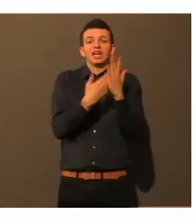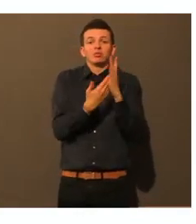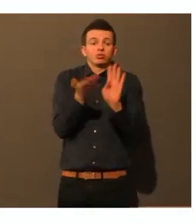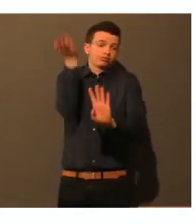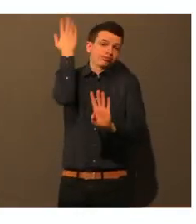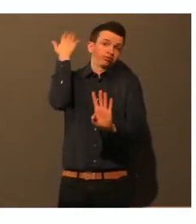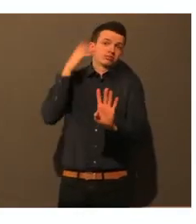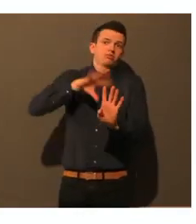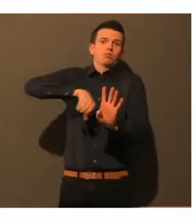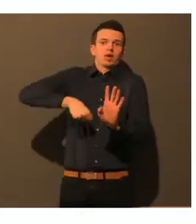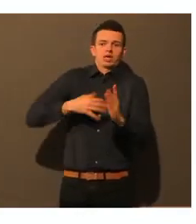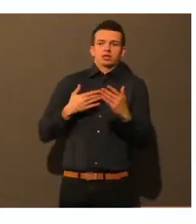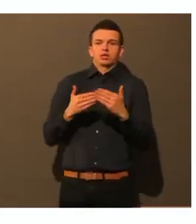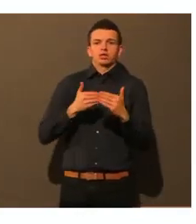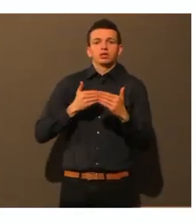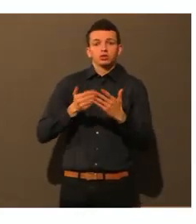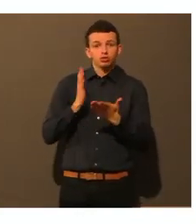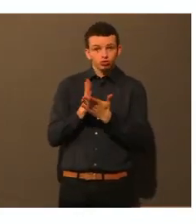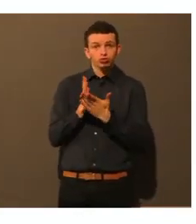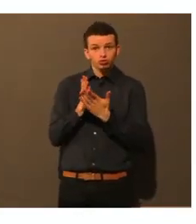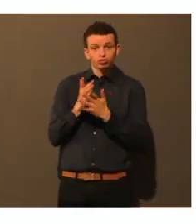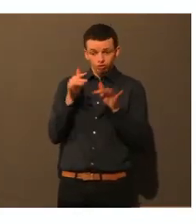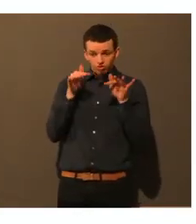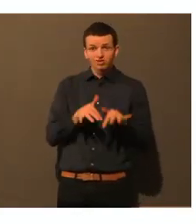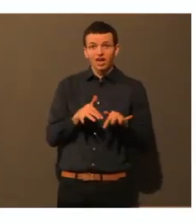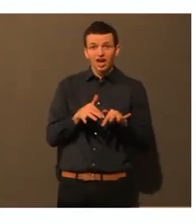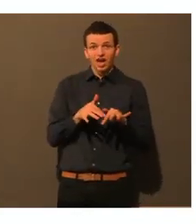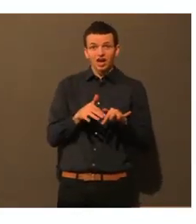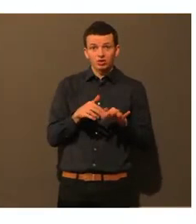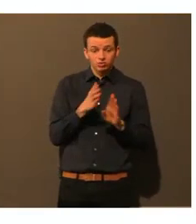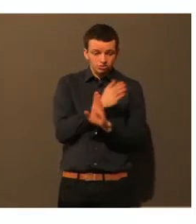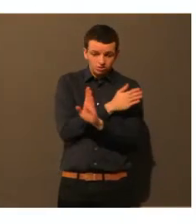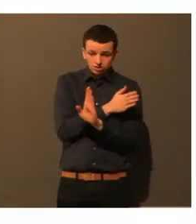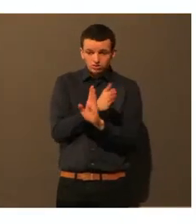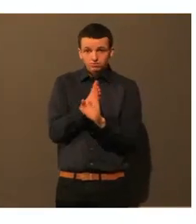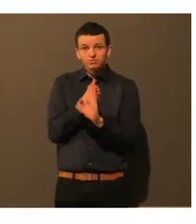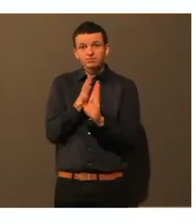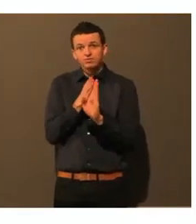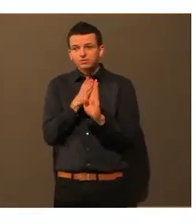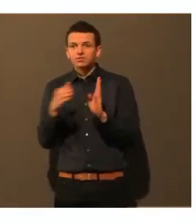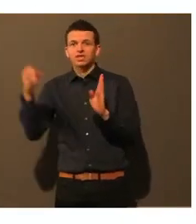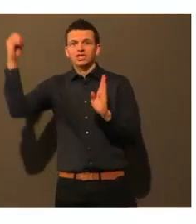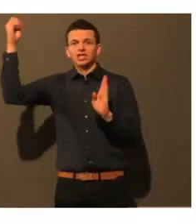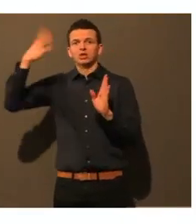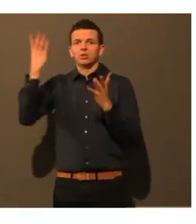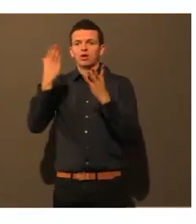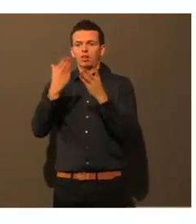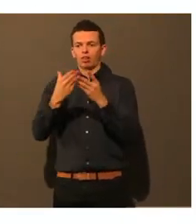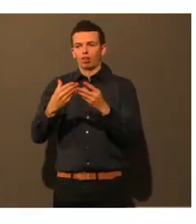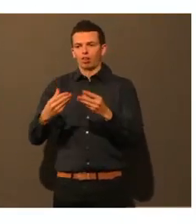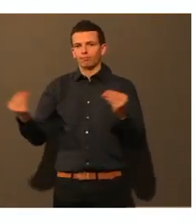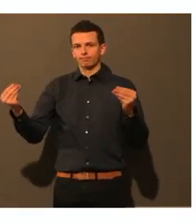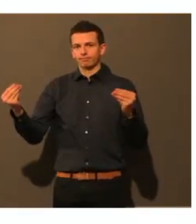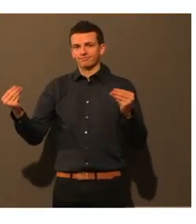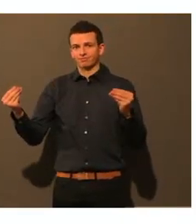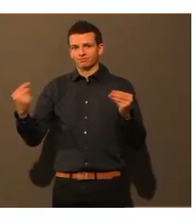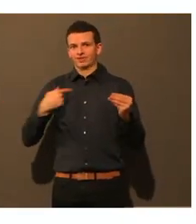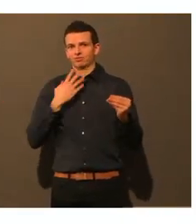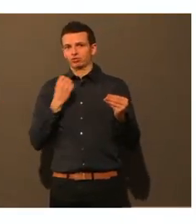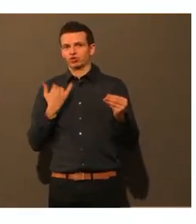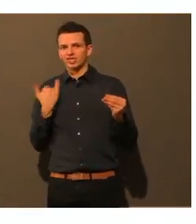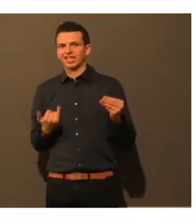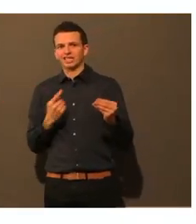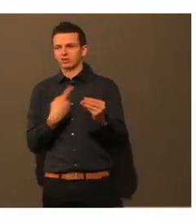uns der Multiplikator-Effekt da wichtig, dass jeder noch mal guckt, was gab es denn im Frühjahr, was hat uns da schon geholfen? Und dass man dann vielleicht noch